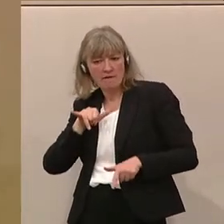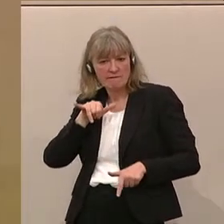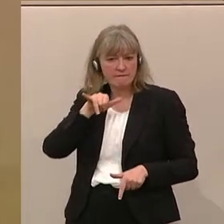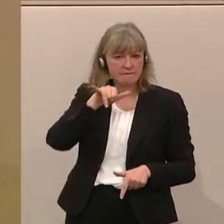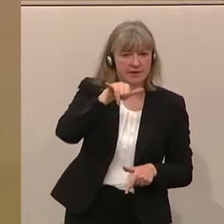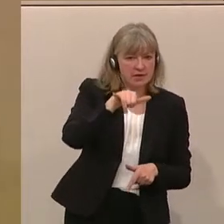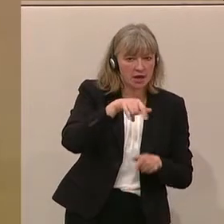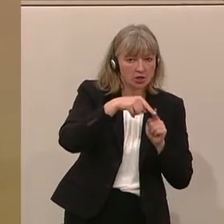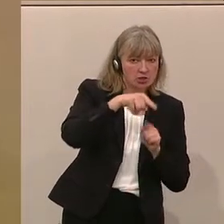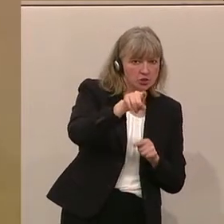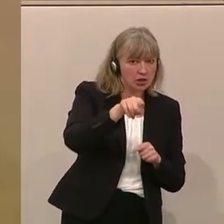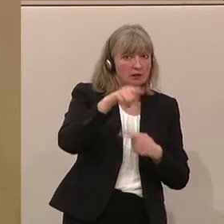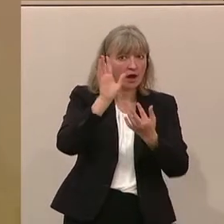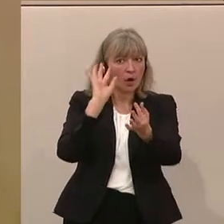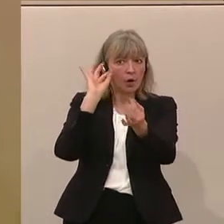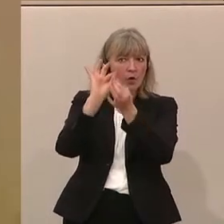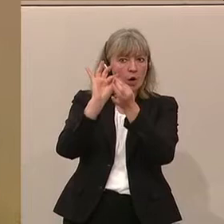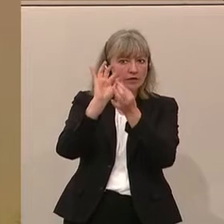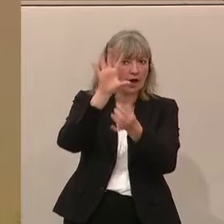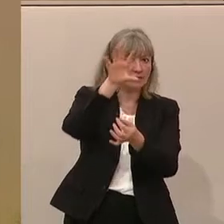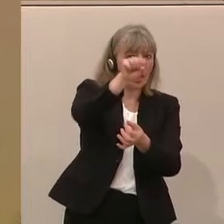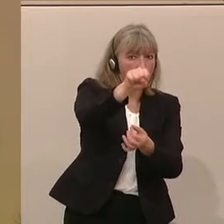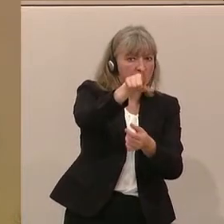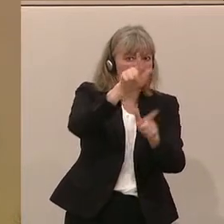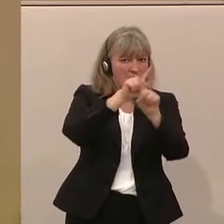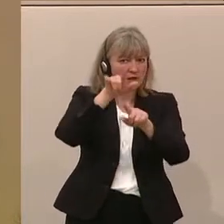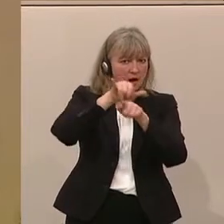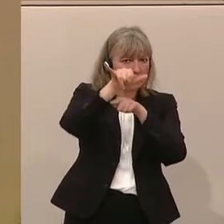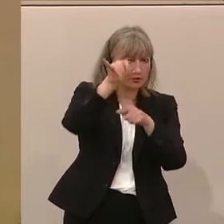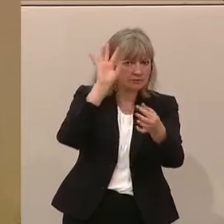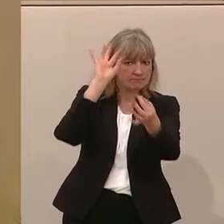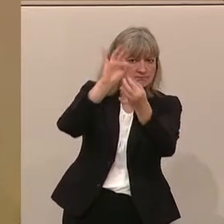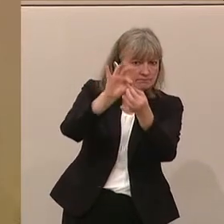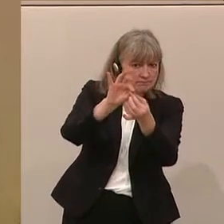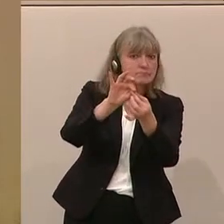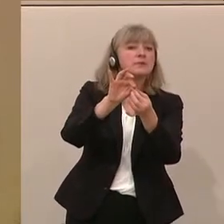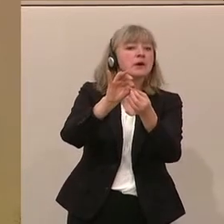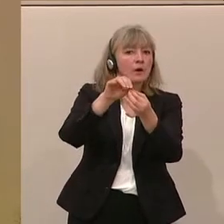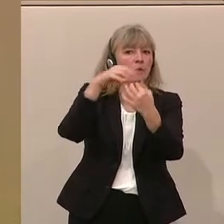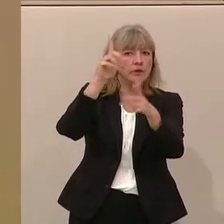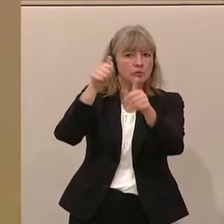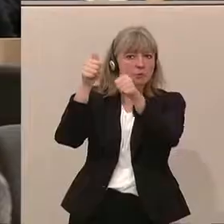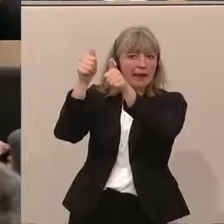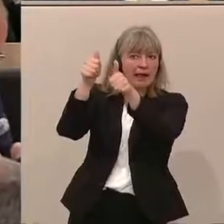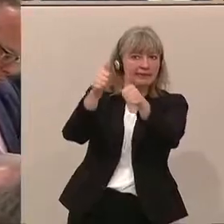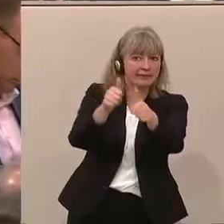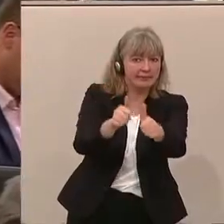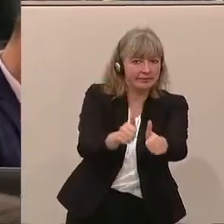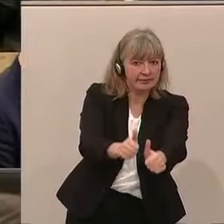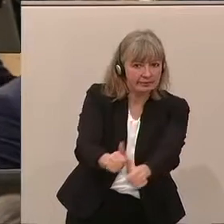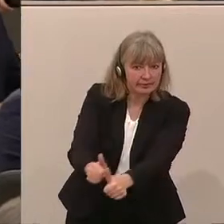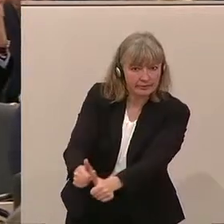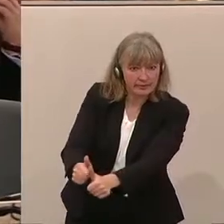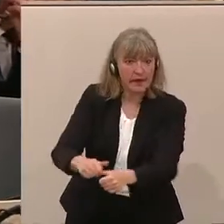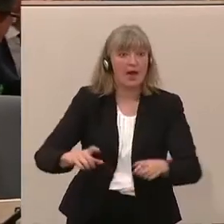zum Einsatz kommen, die eine Kontaktaufnahme zum verdächtigen Luftfahrzeug durchführen und dieses auch dann begleiten müssten. Aber in